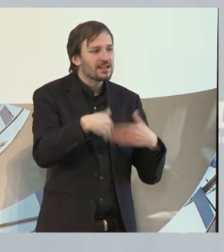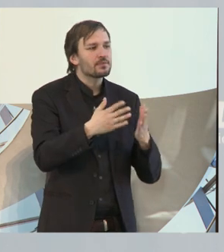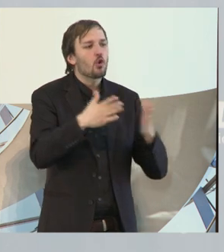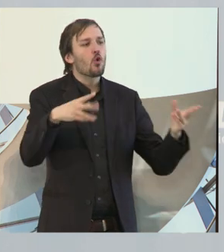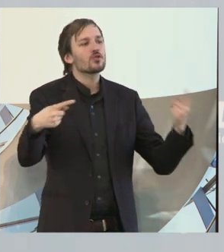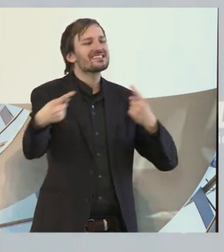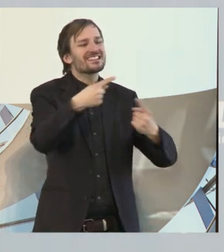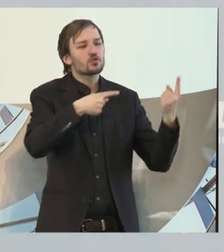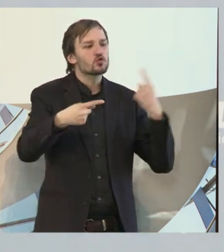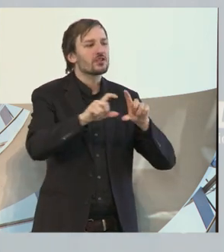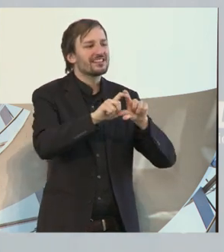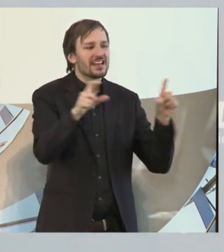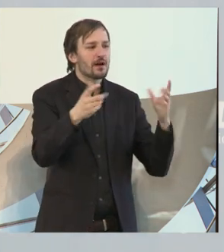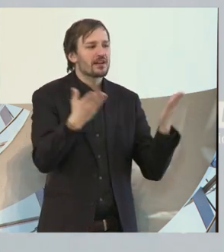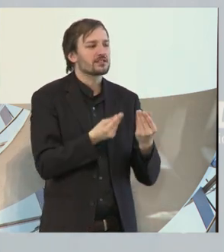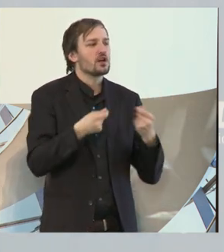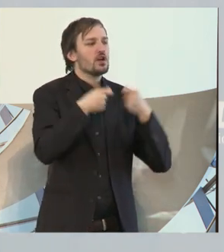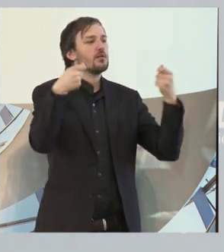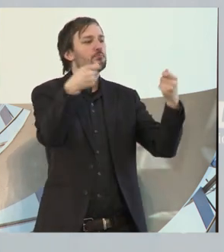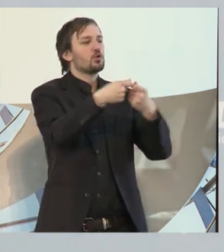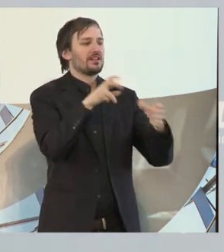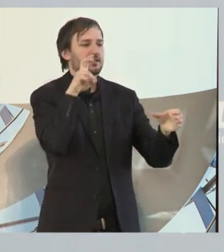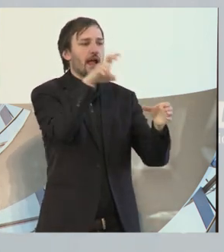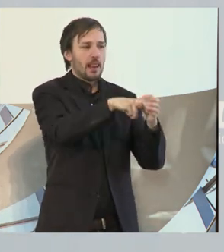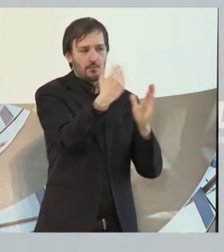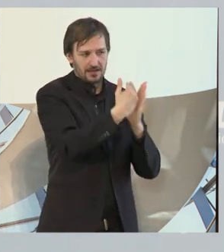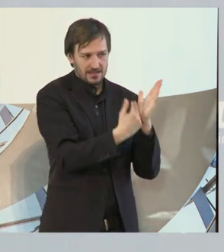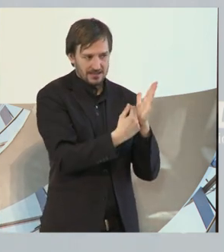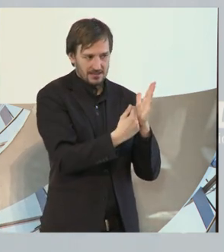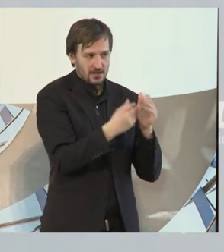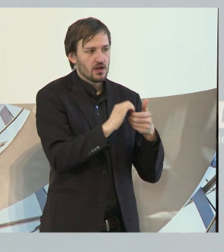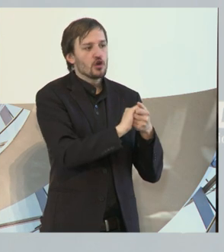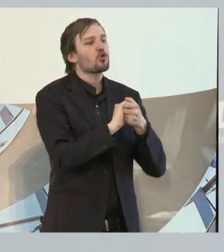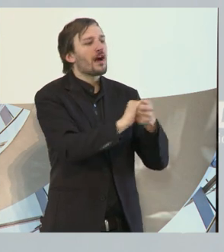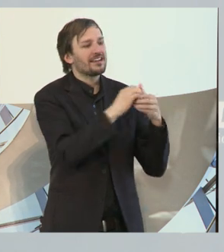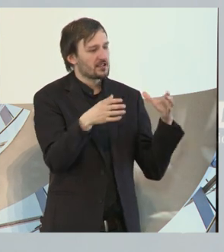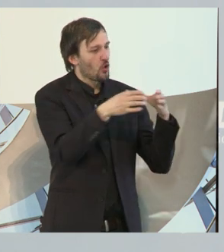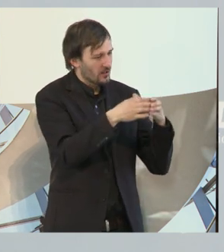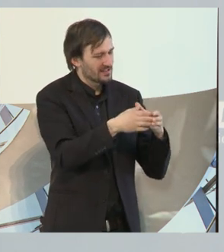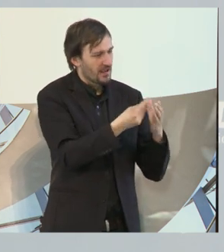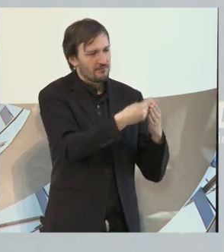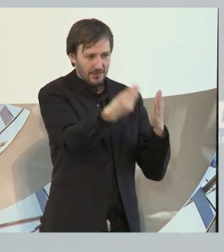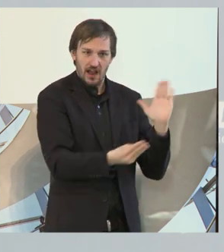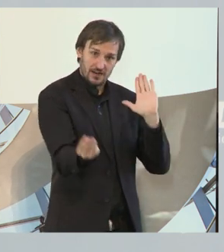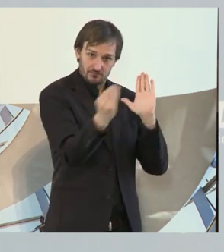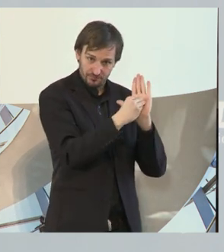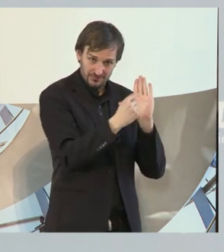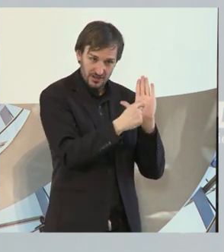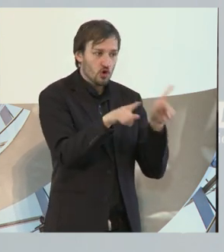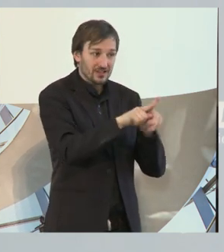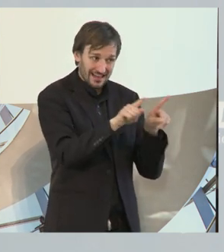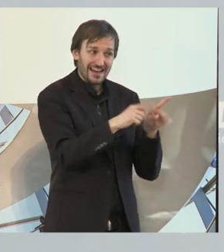Bundesteilhabegesetz. Es steht im Koalitionsvertrag und wir haben gleichzeitig dort hineingeschrieben, dass die Kommunen